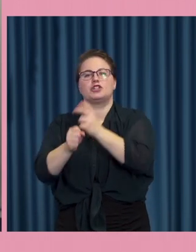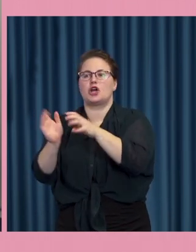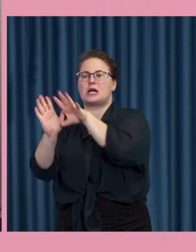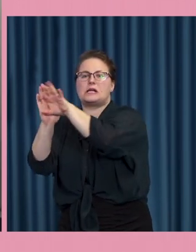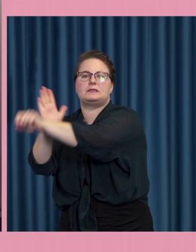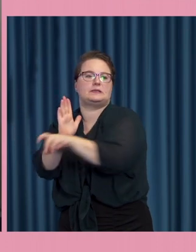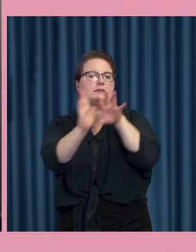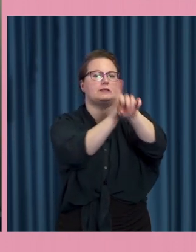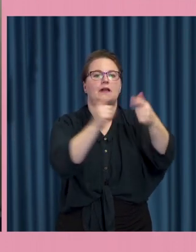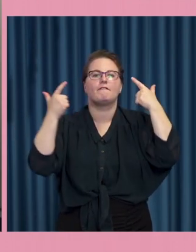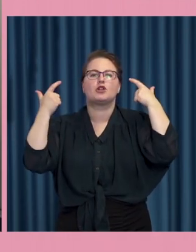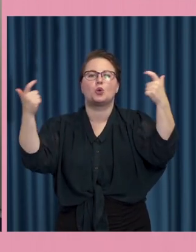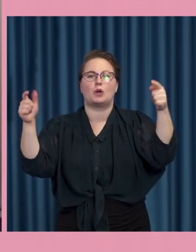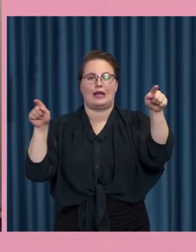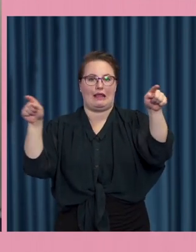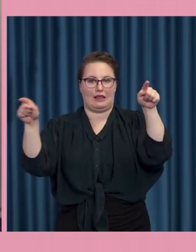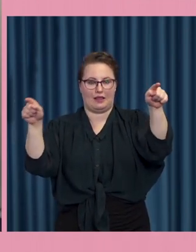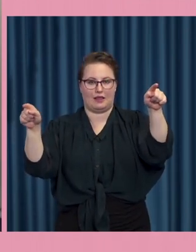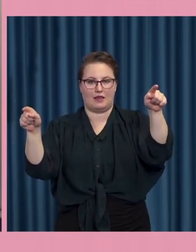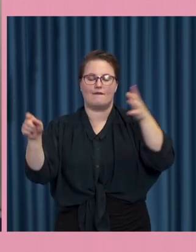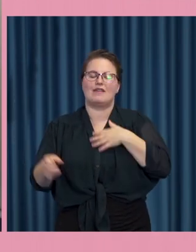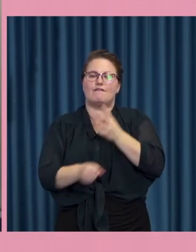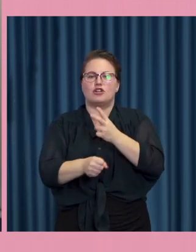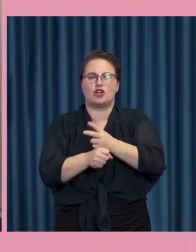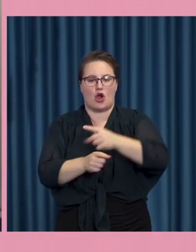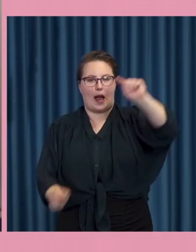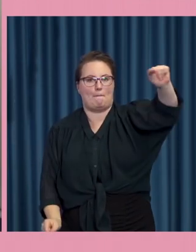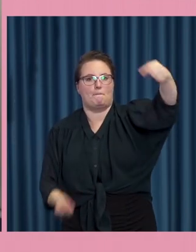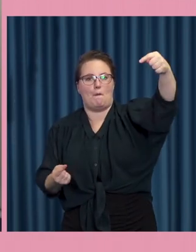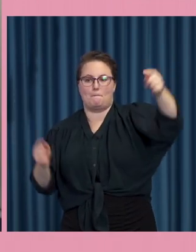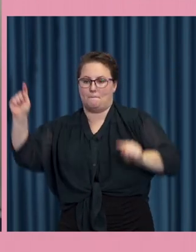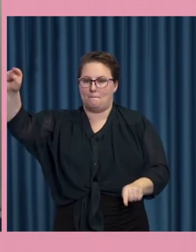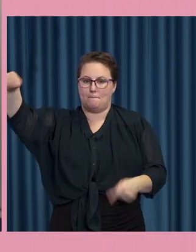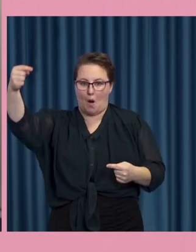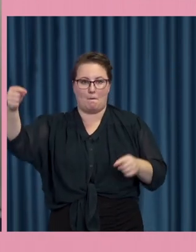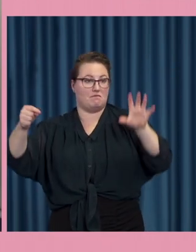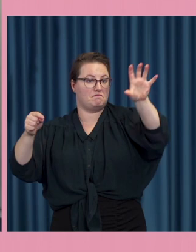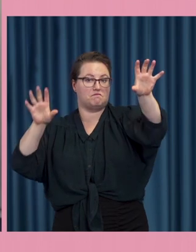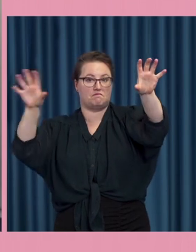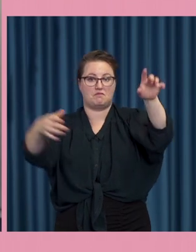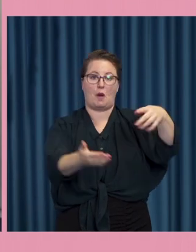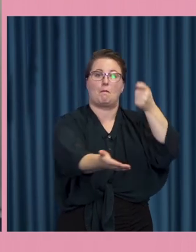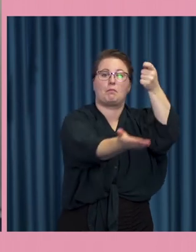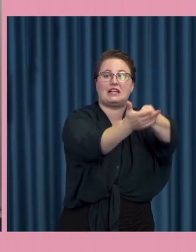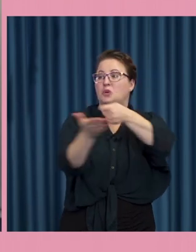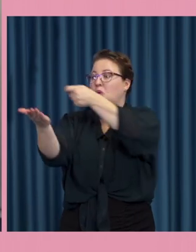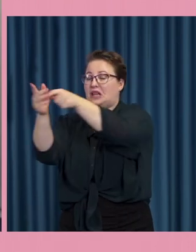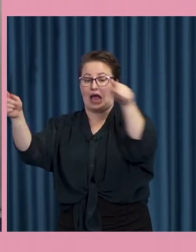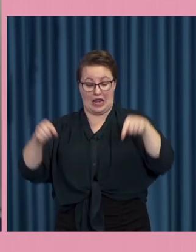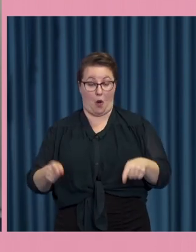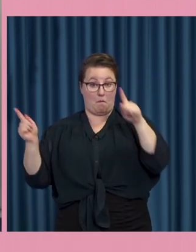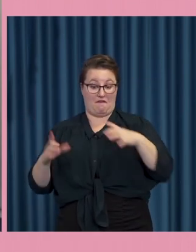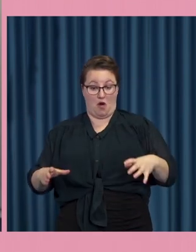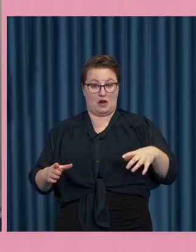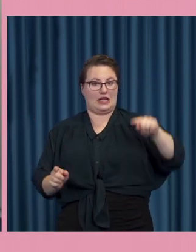Man vill skapa en polarisering, en klyfta mellan de beslutande av befolkningen. Och skulle det bli en